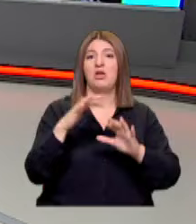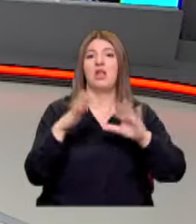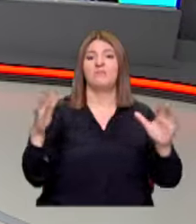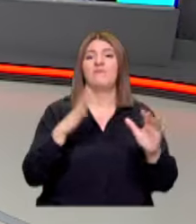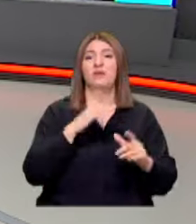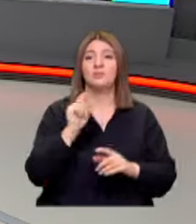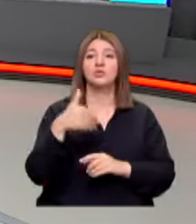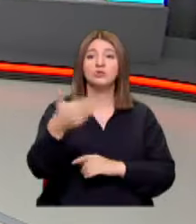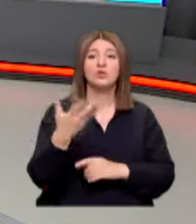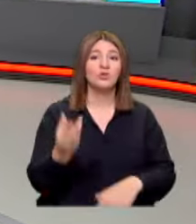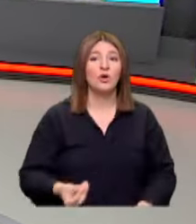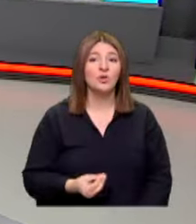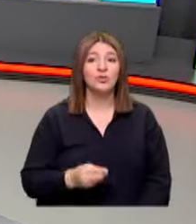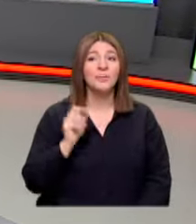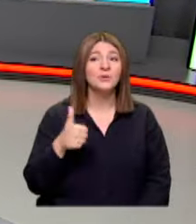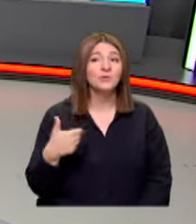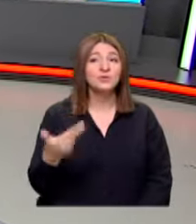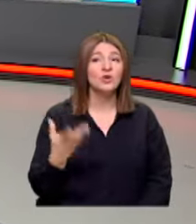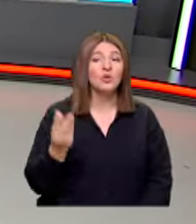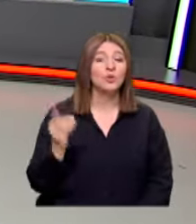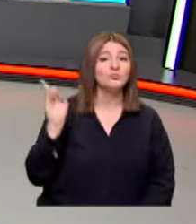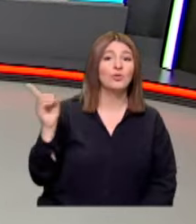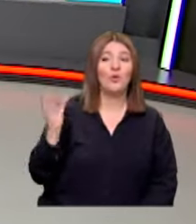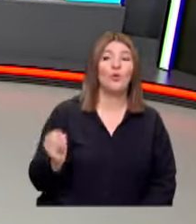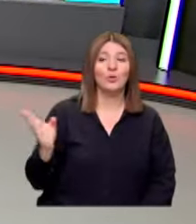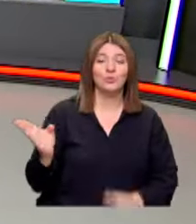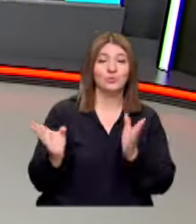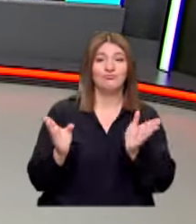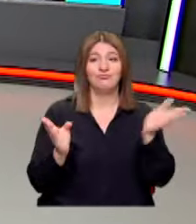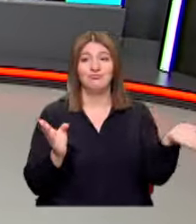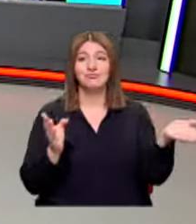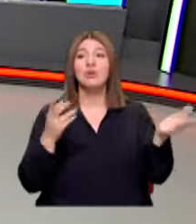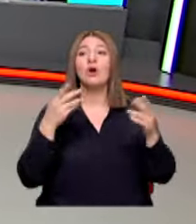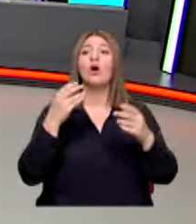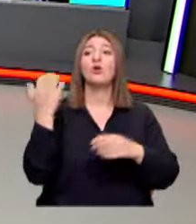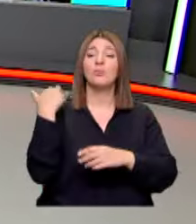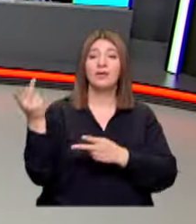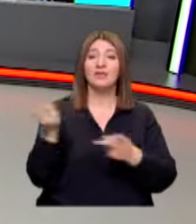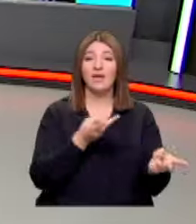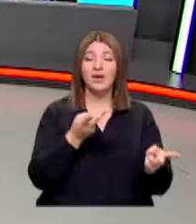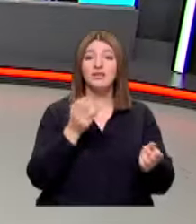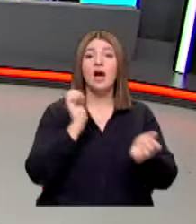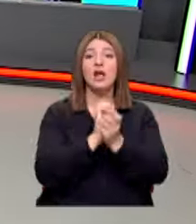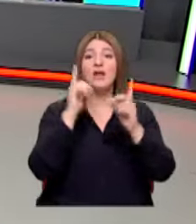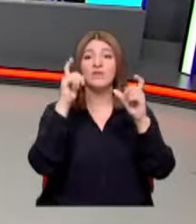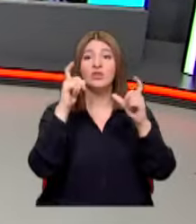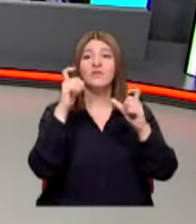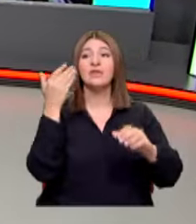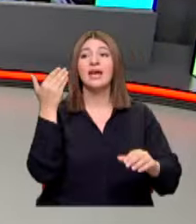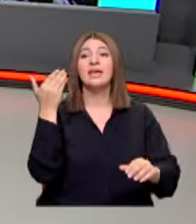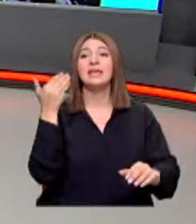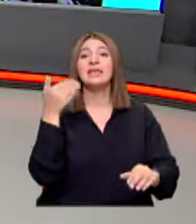bir gün sonra ne oldu bir gün sonra da şu oldu komutanlar davet edildi aile fotoğrafına